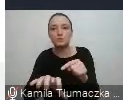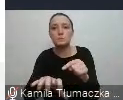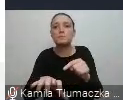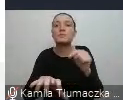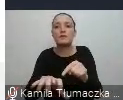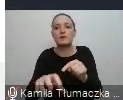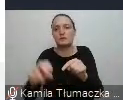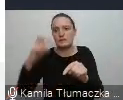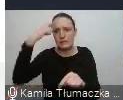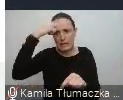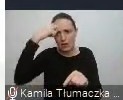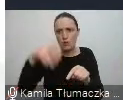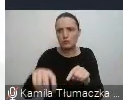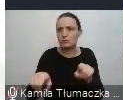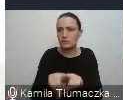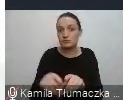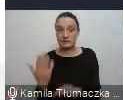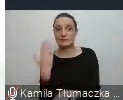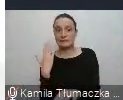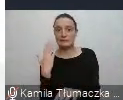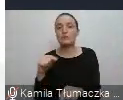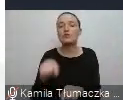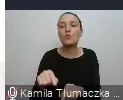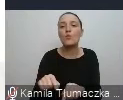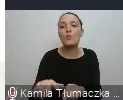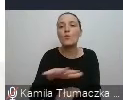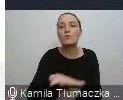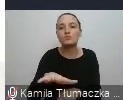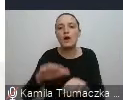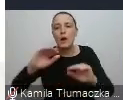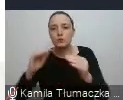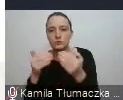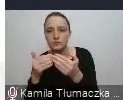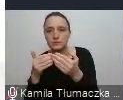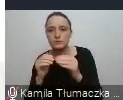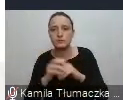spotykam się od niedawna, to jest obszar autyzmu.